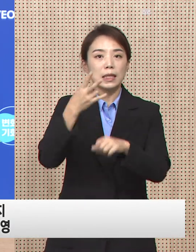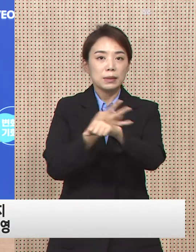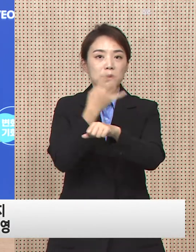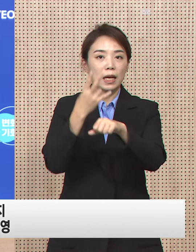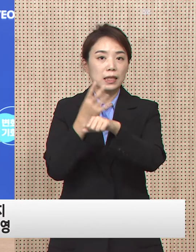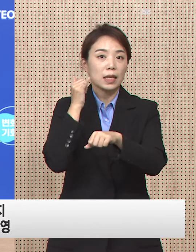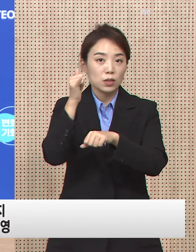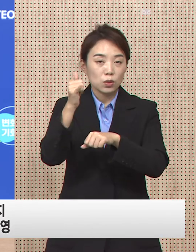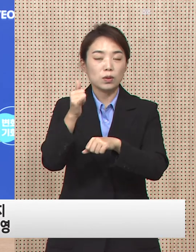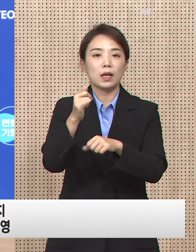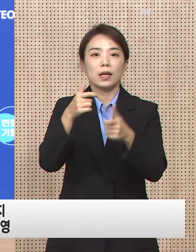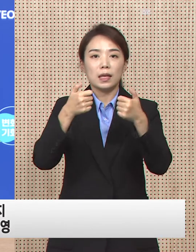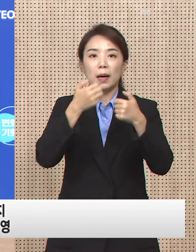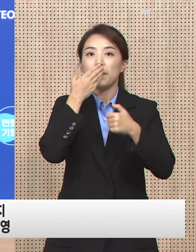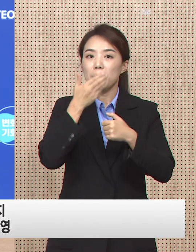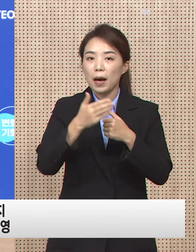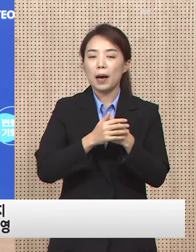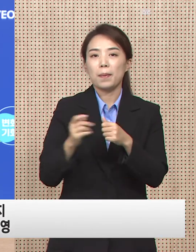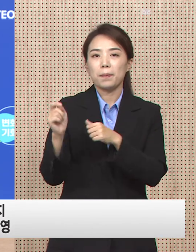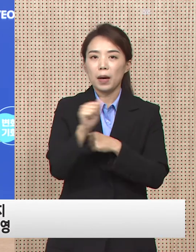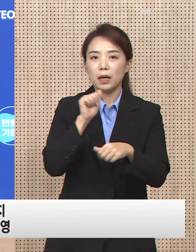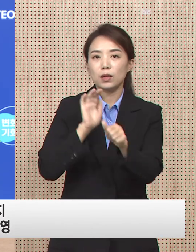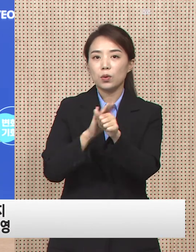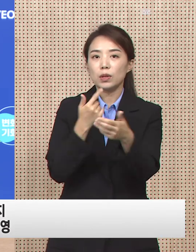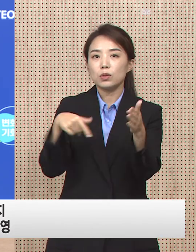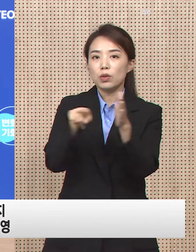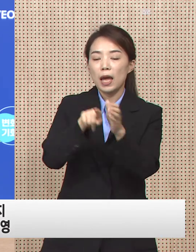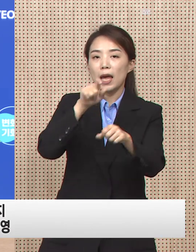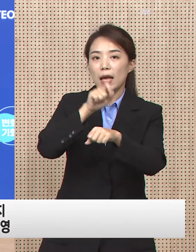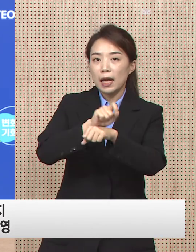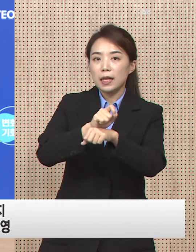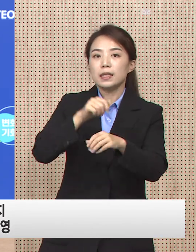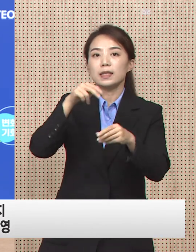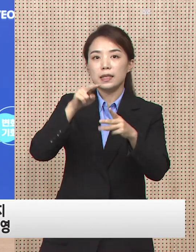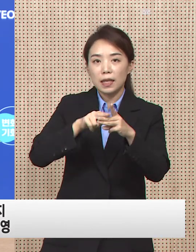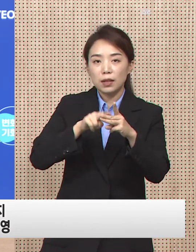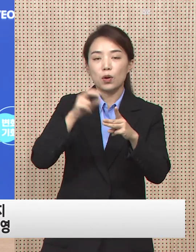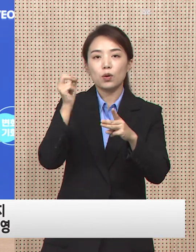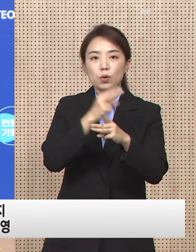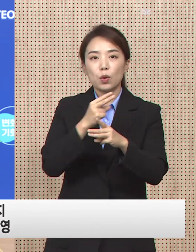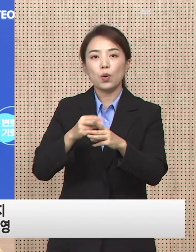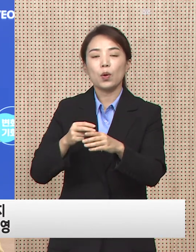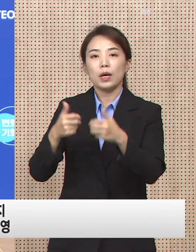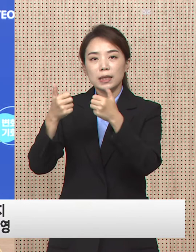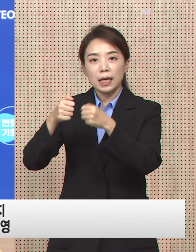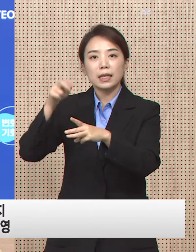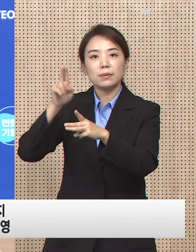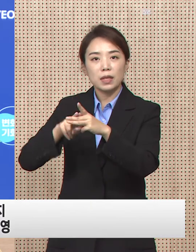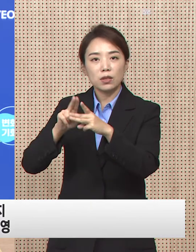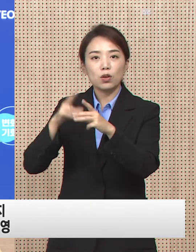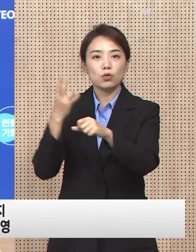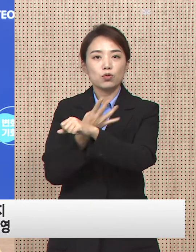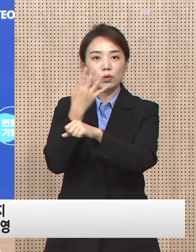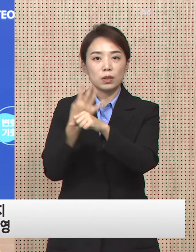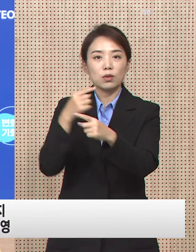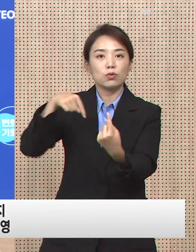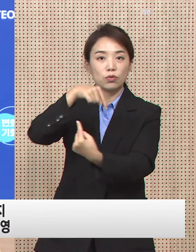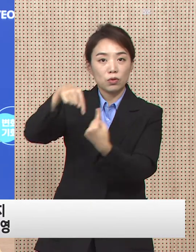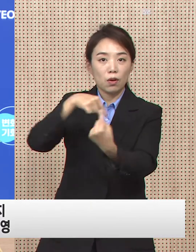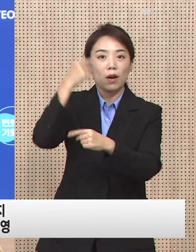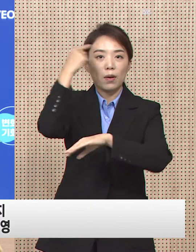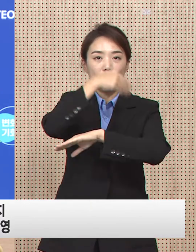유지하고 신속한 상담을 위해서 행정안내센터와 재택치료 오류상담센터를 24시간 운영합니다.